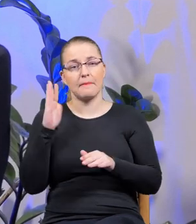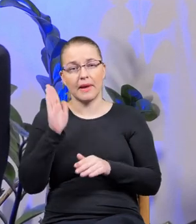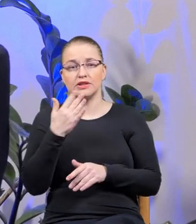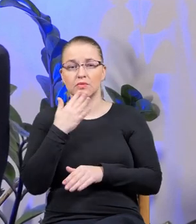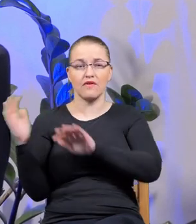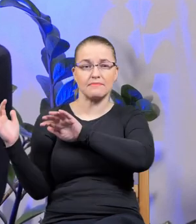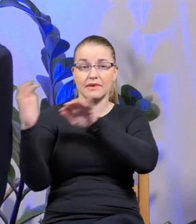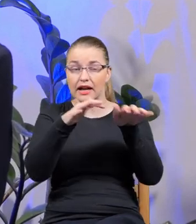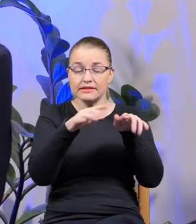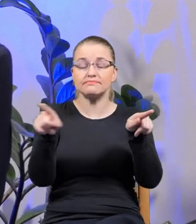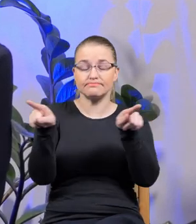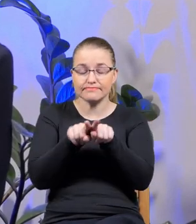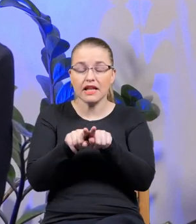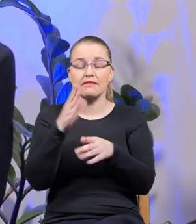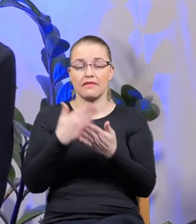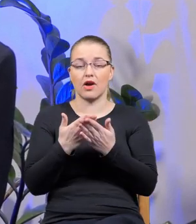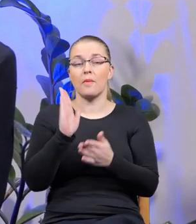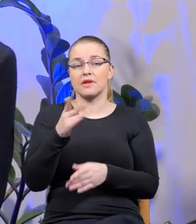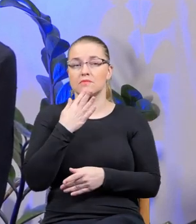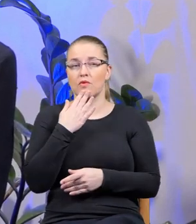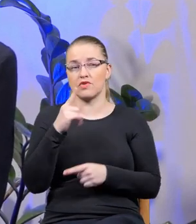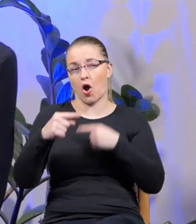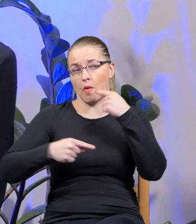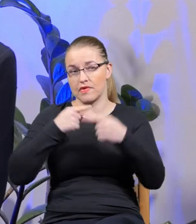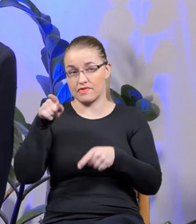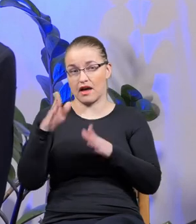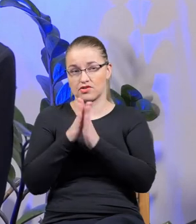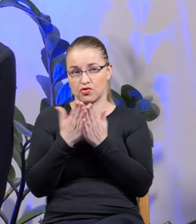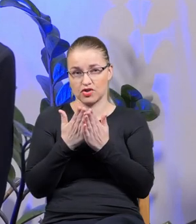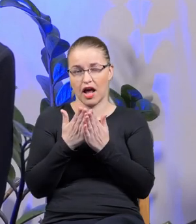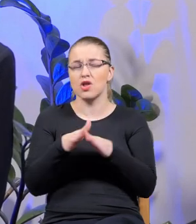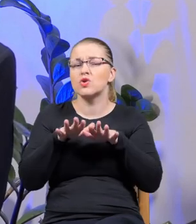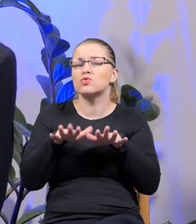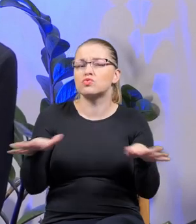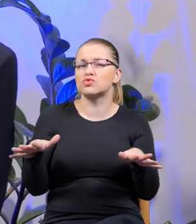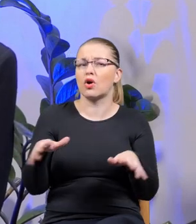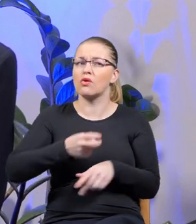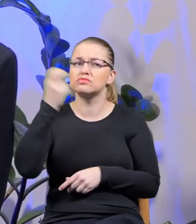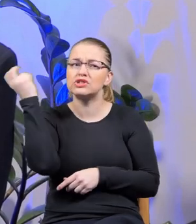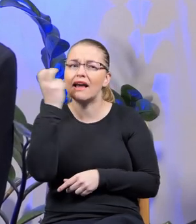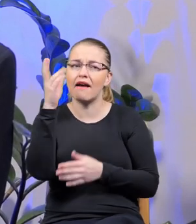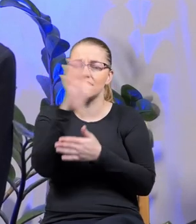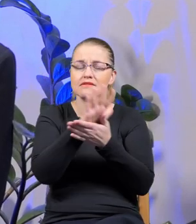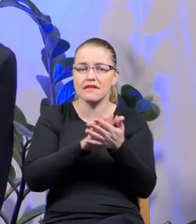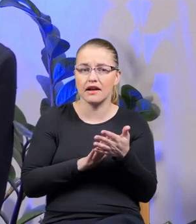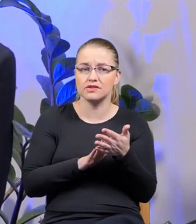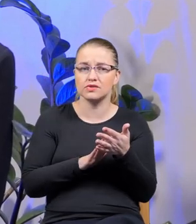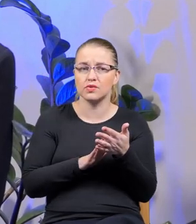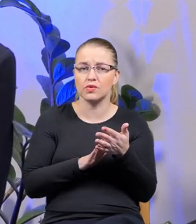książki pewnie będziemy się też odnosili. I mnóstwo niezwykłych tekstów